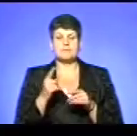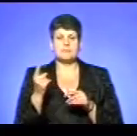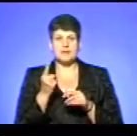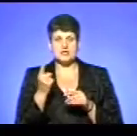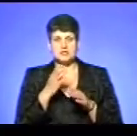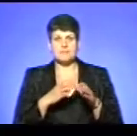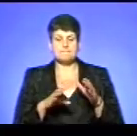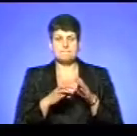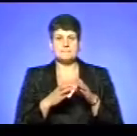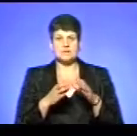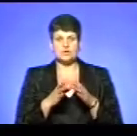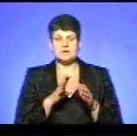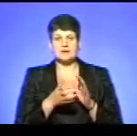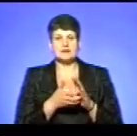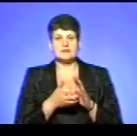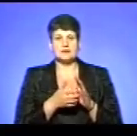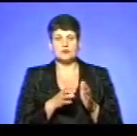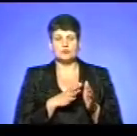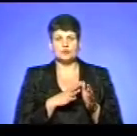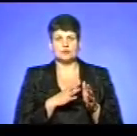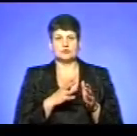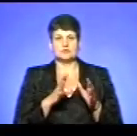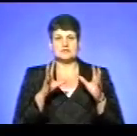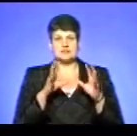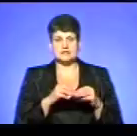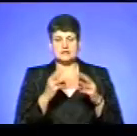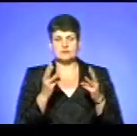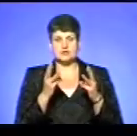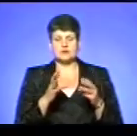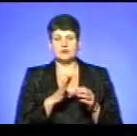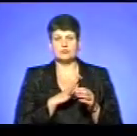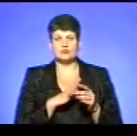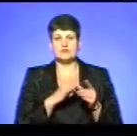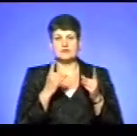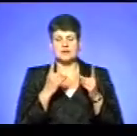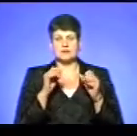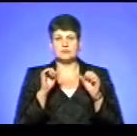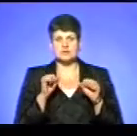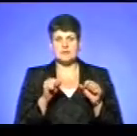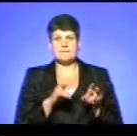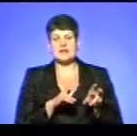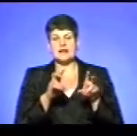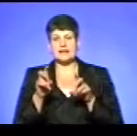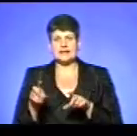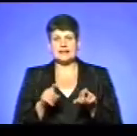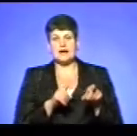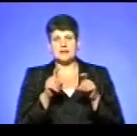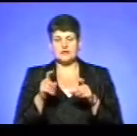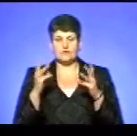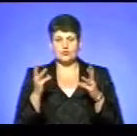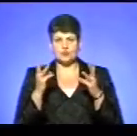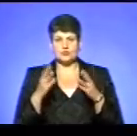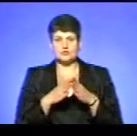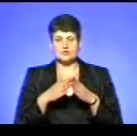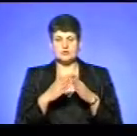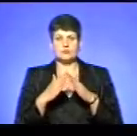одного не зовсім достатньо, щоб загасити цю пожежу, і була висока ймовірність перекидання на сусідні будівлі, було